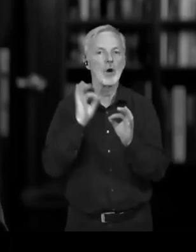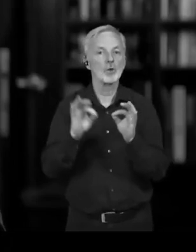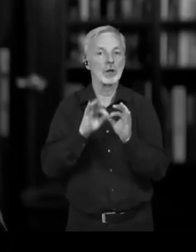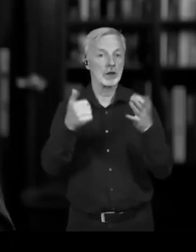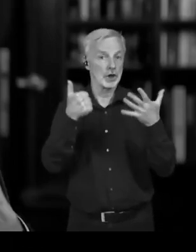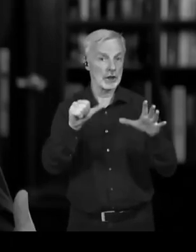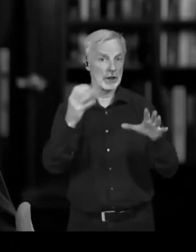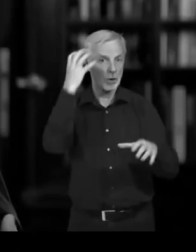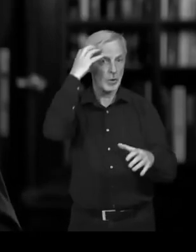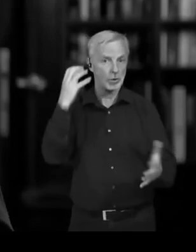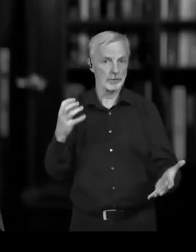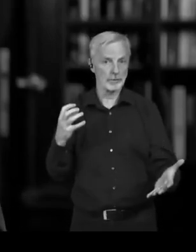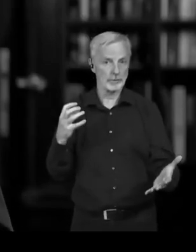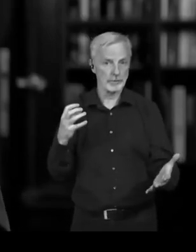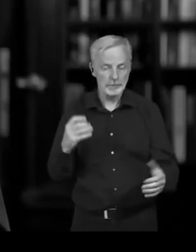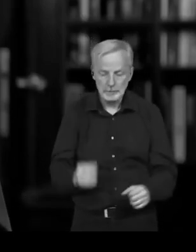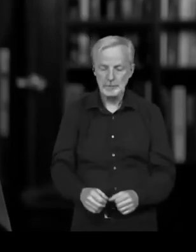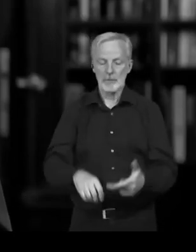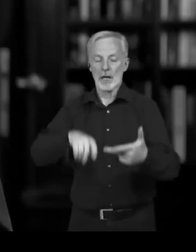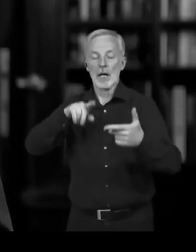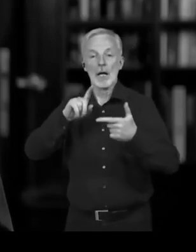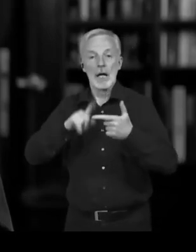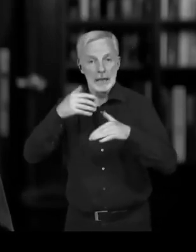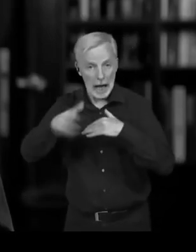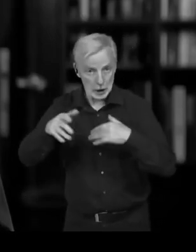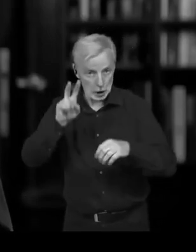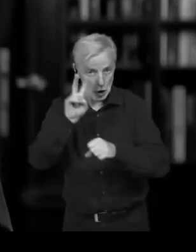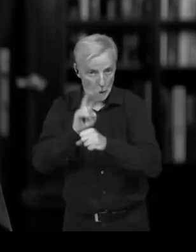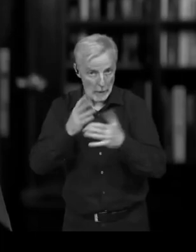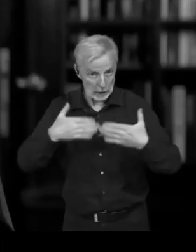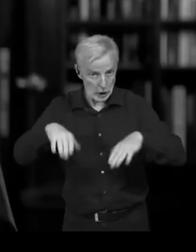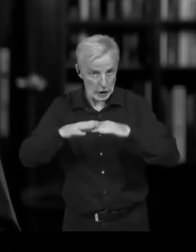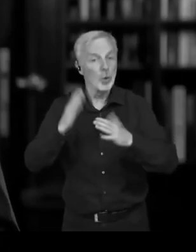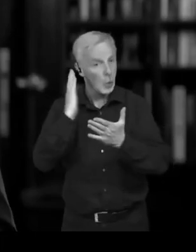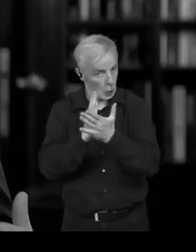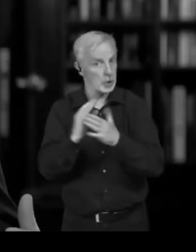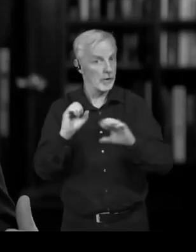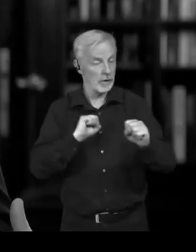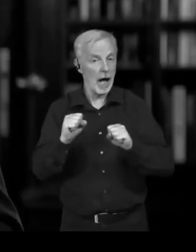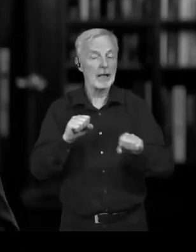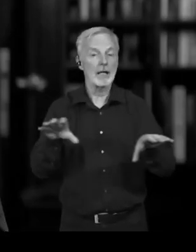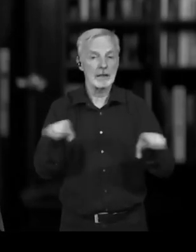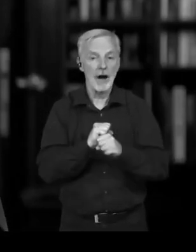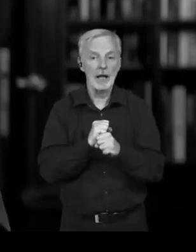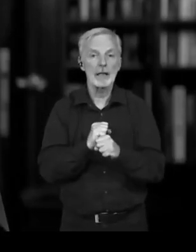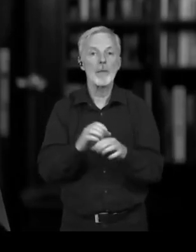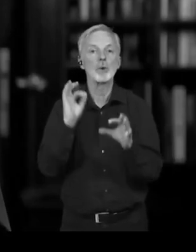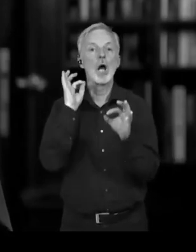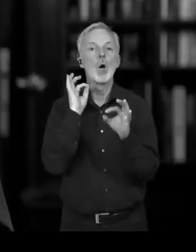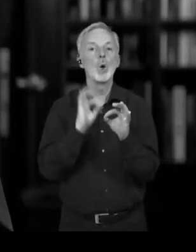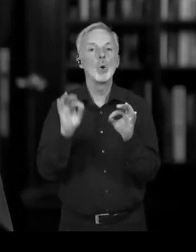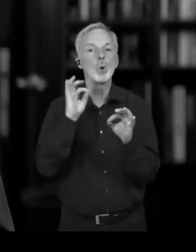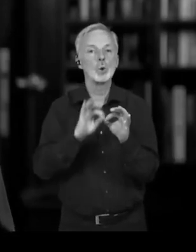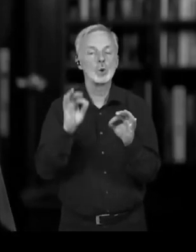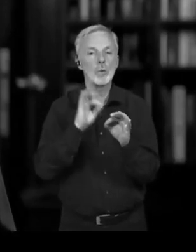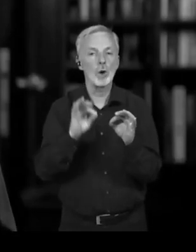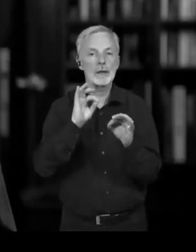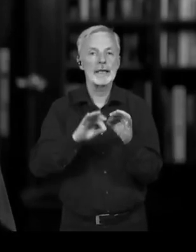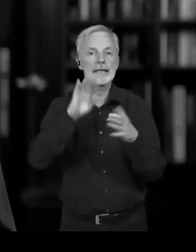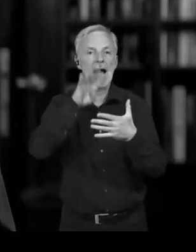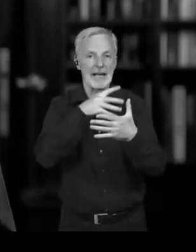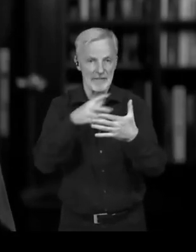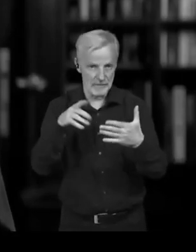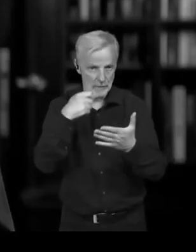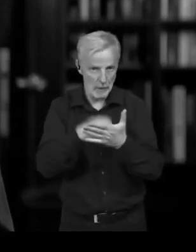Hlavně, že vy si mastíte kapsy, ale to, že my obyčejní lidé tady za chvilku budeme na ulicích škemrat plesnivý chleba, to už vás absolutně, ale